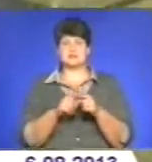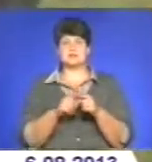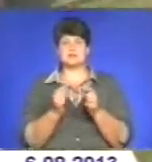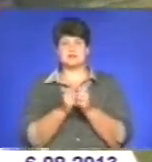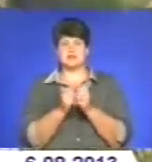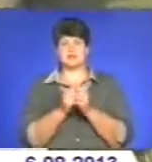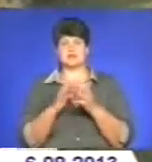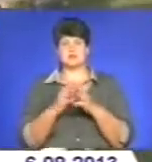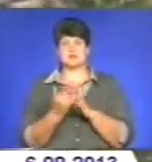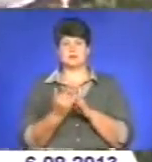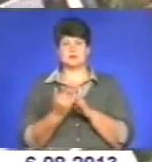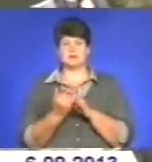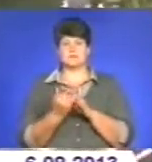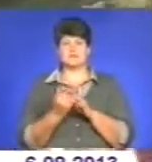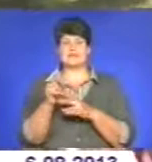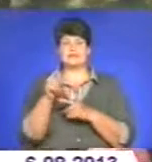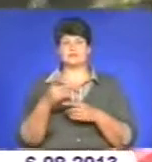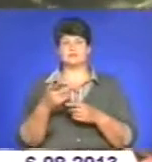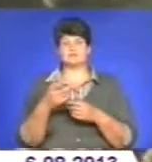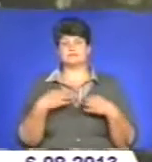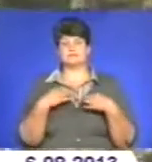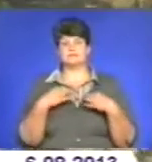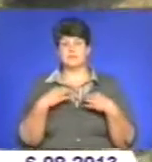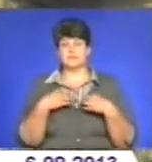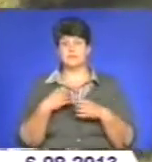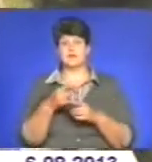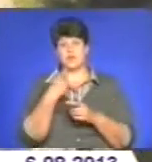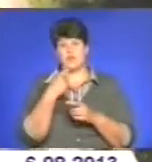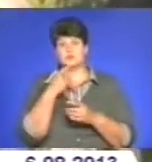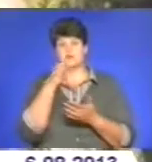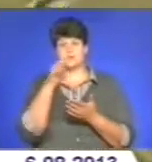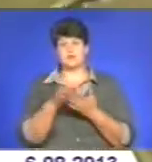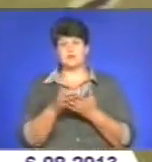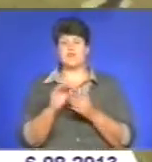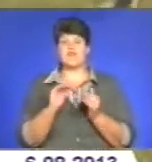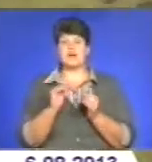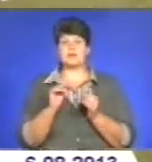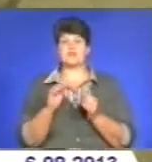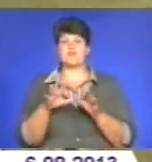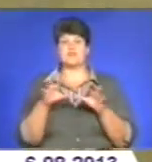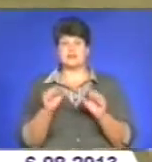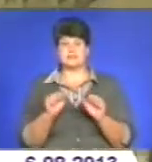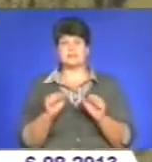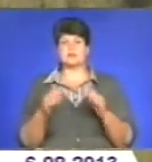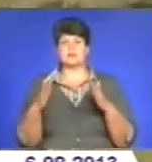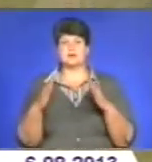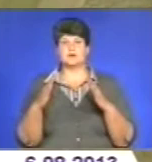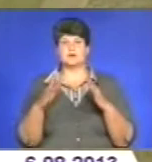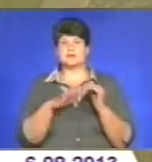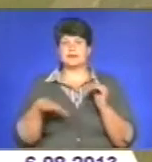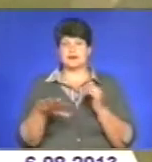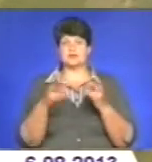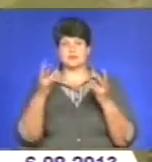їх важко виявити. Для тих, хто легковажить застереження, ми нагадаємо про відповідальність. Фермерам і власникам присадибних ділянок варто пам'ятати,